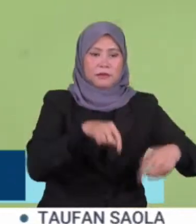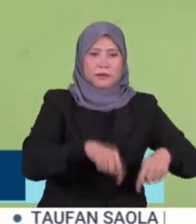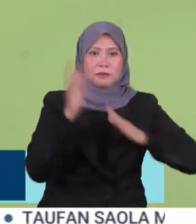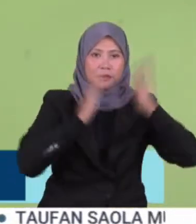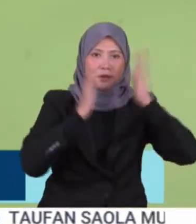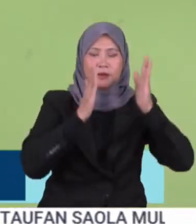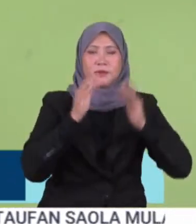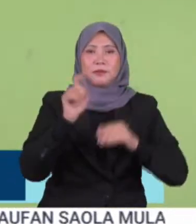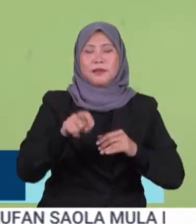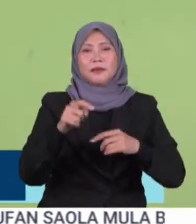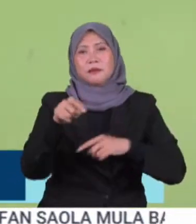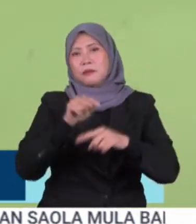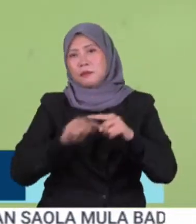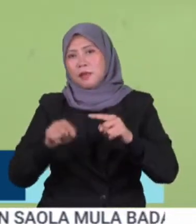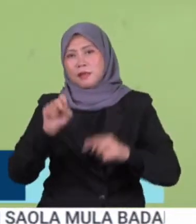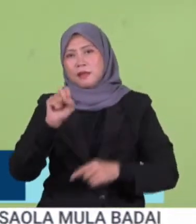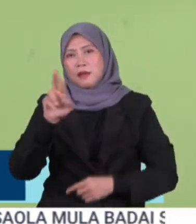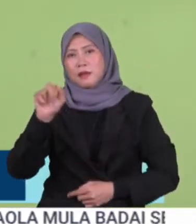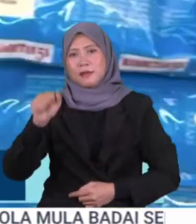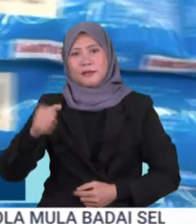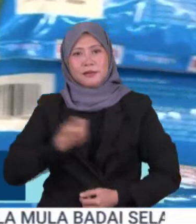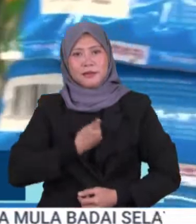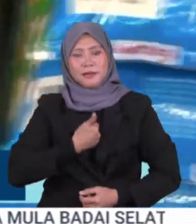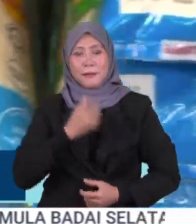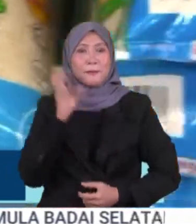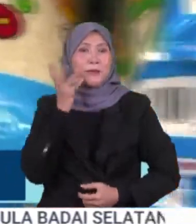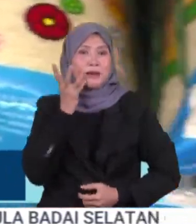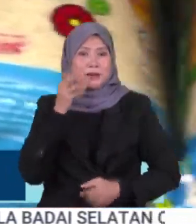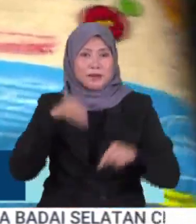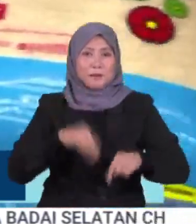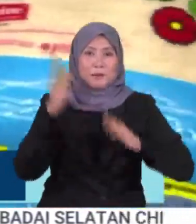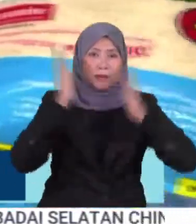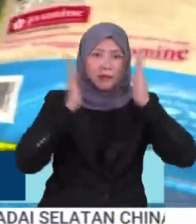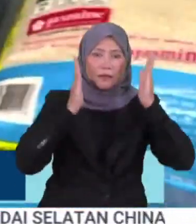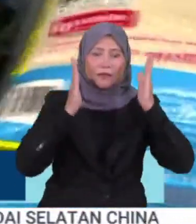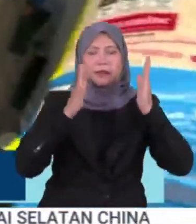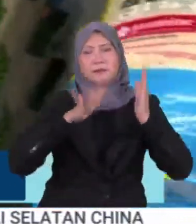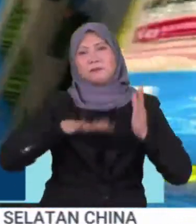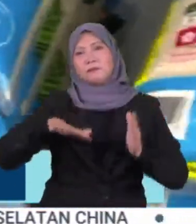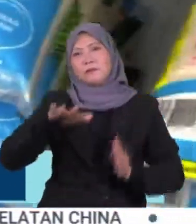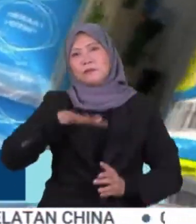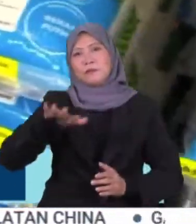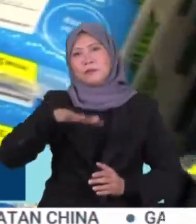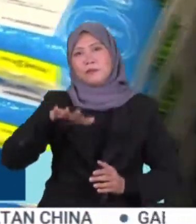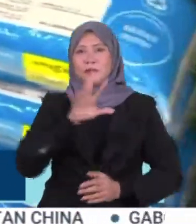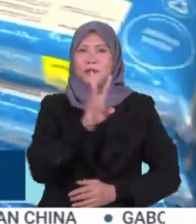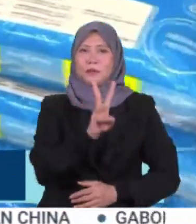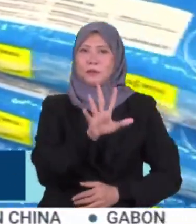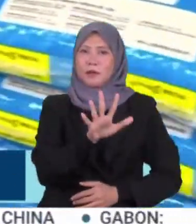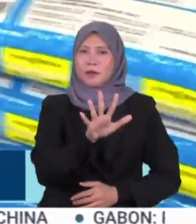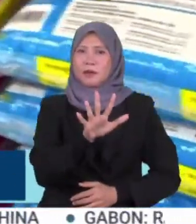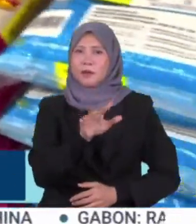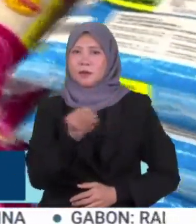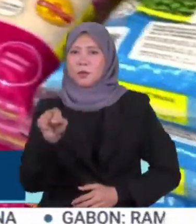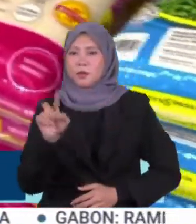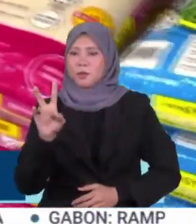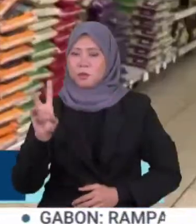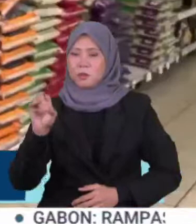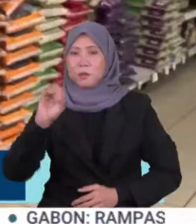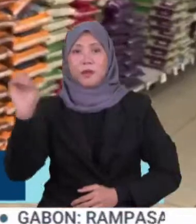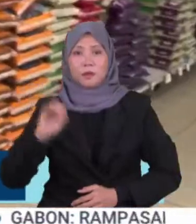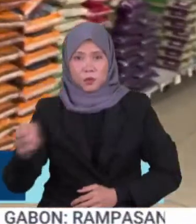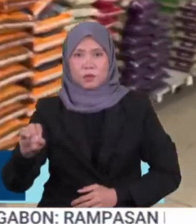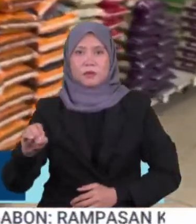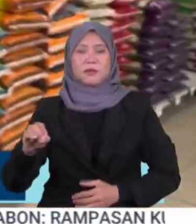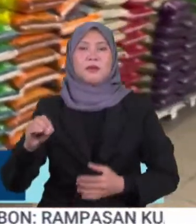ekonomi menyatakan nisbah sara diri bagi beras di negara ini berada pada kadar antara 65 dan 70%